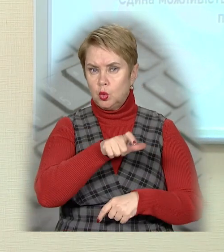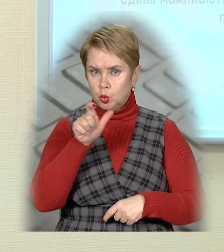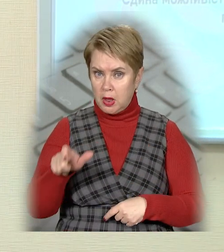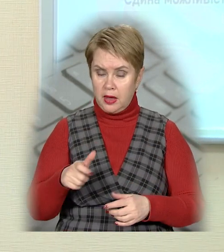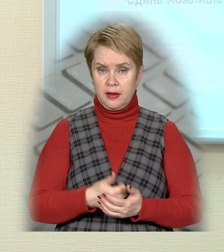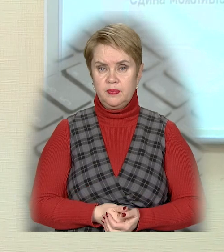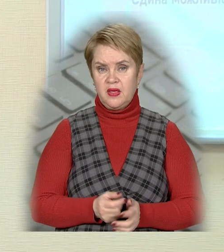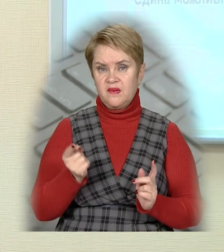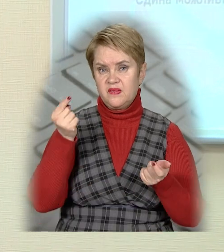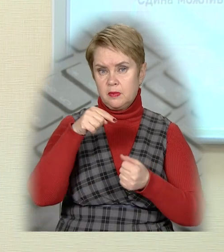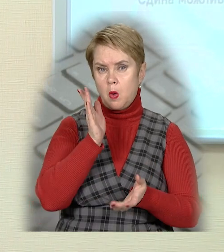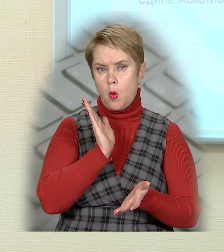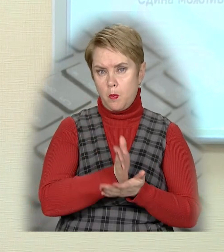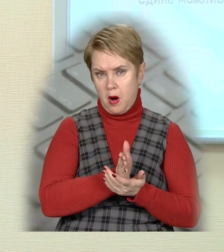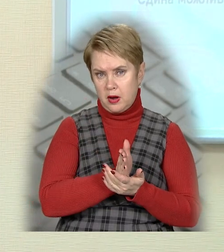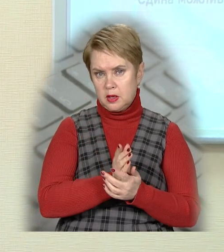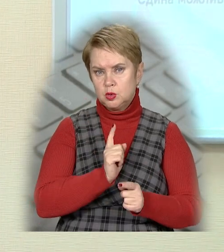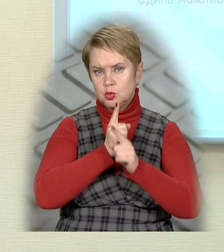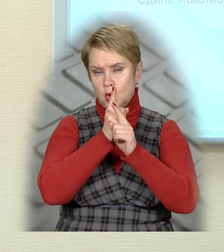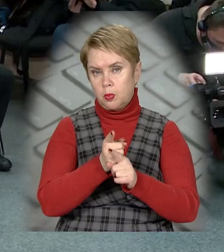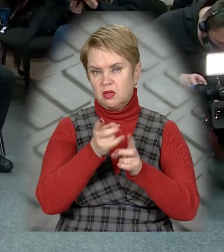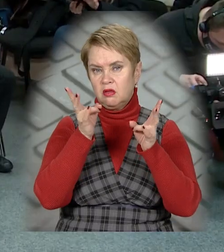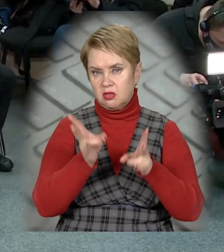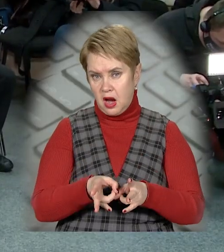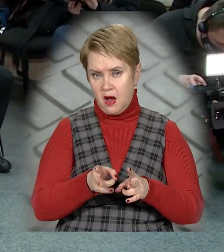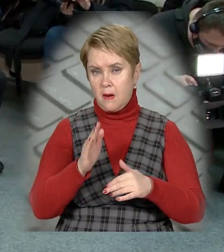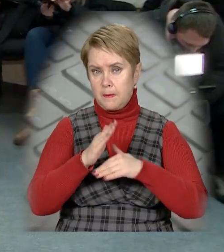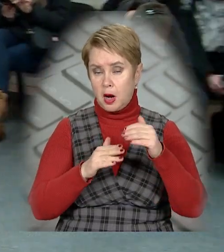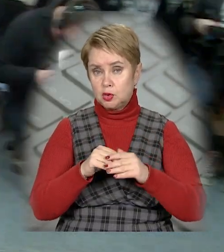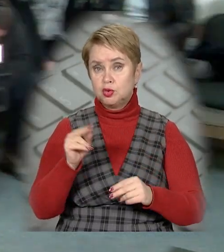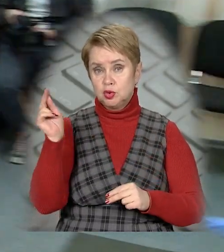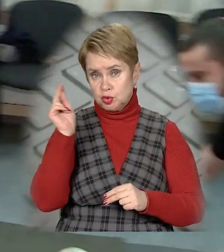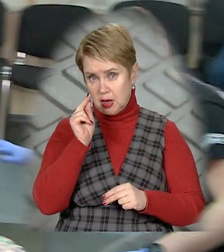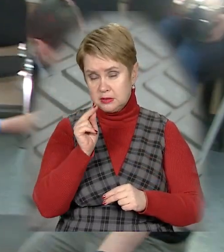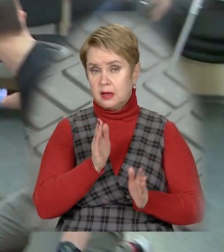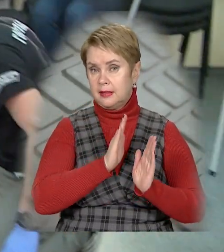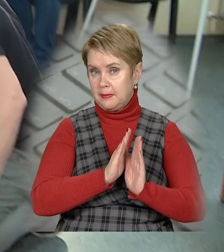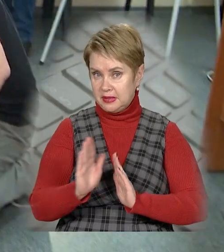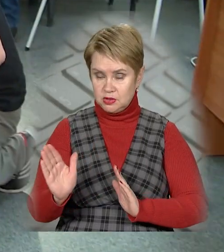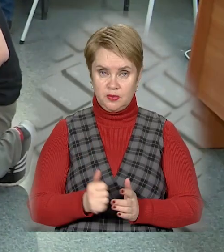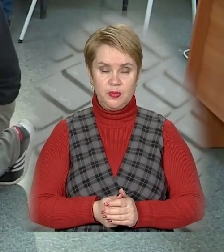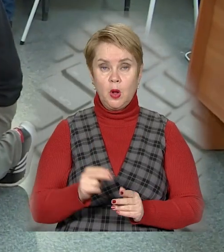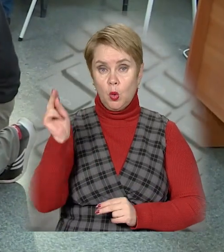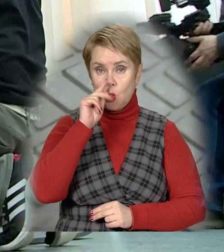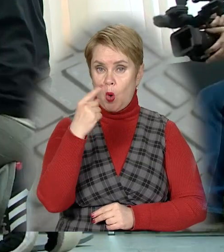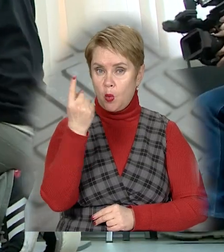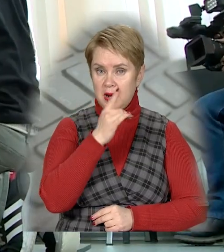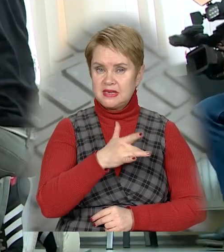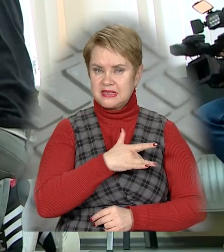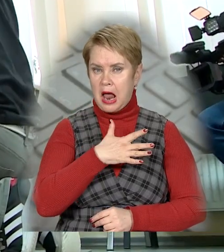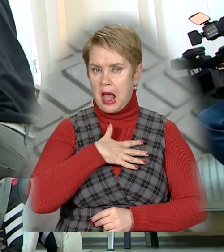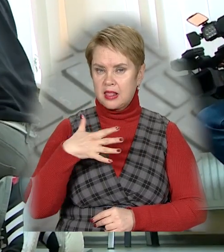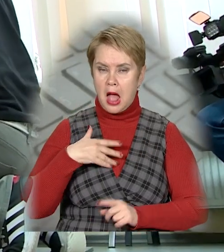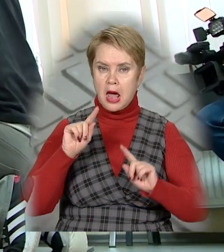певних місцях і, відповідно, маємо супутні травми. Практична частина пройшла значно динамічніше. Урок перший –